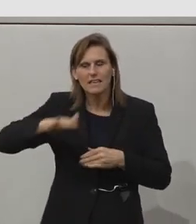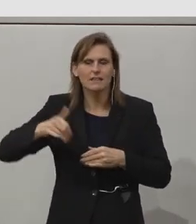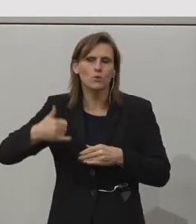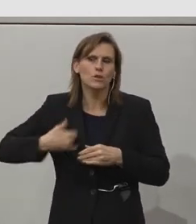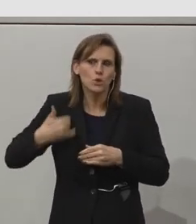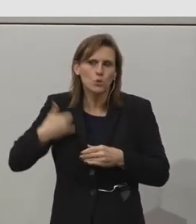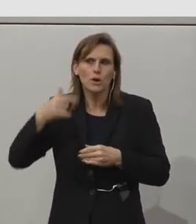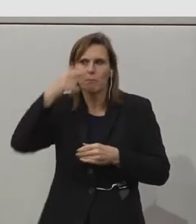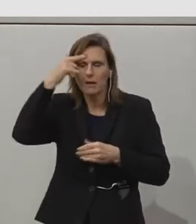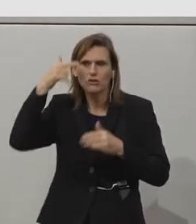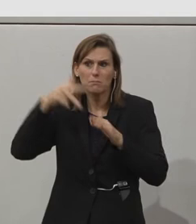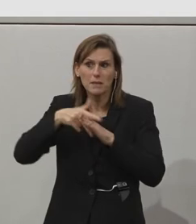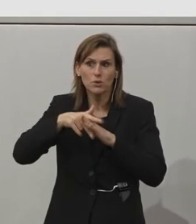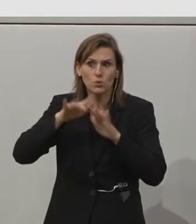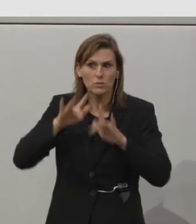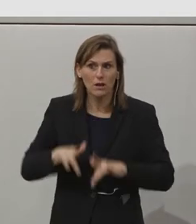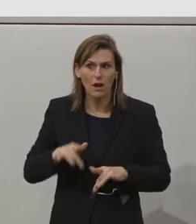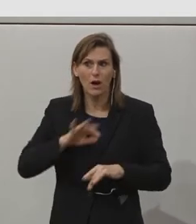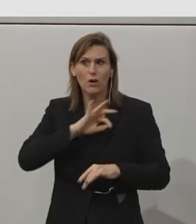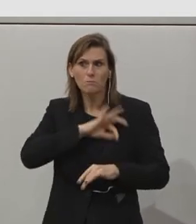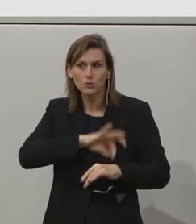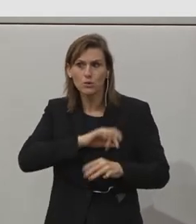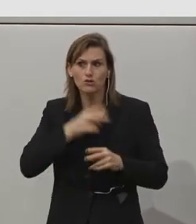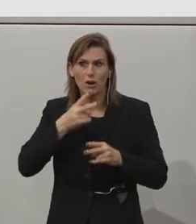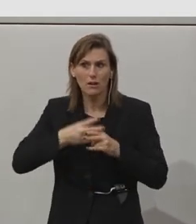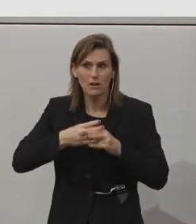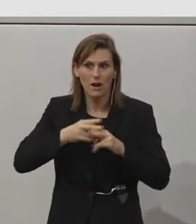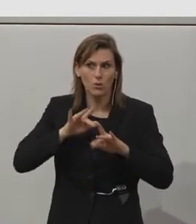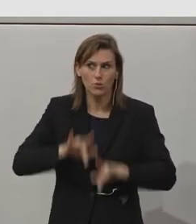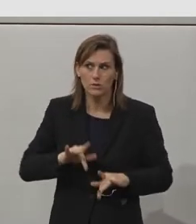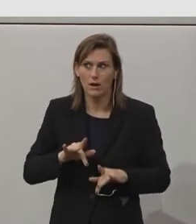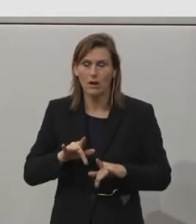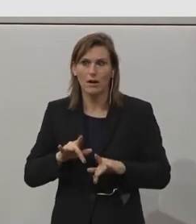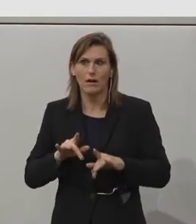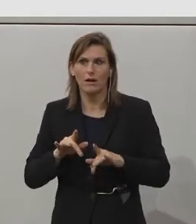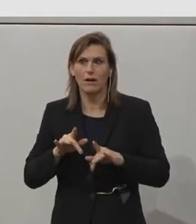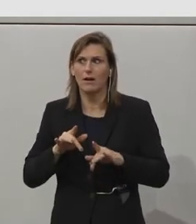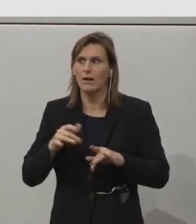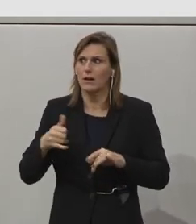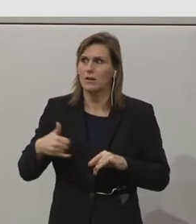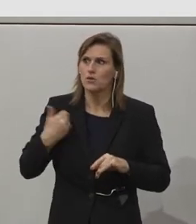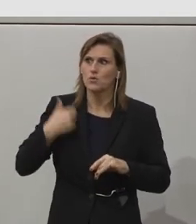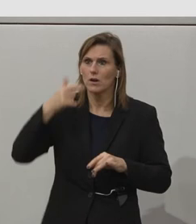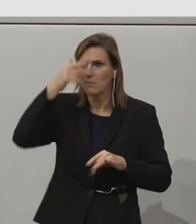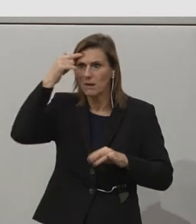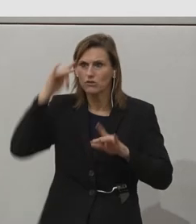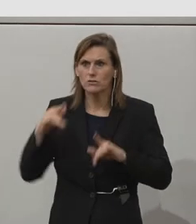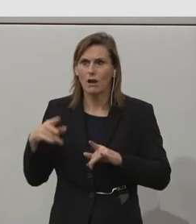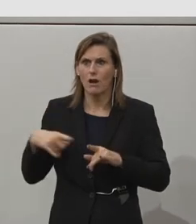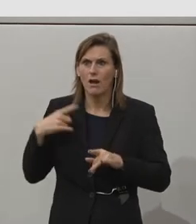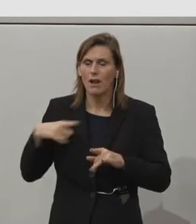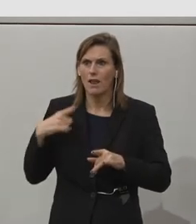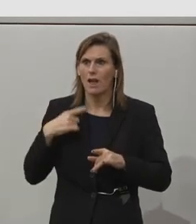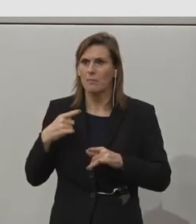Jugendliche mit Behinderungen, für Jugendliche mit psychischen Erkrankungen, für Jugendliche, die in ihrem Leben einfach